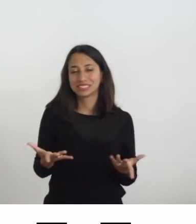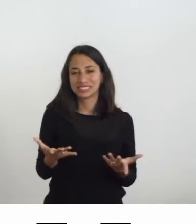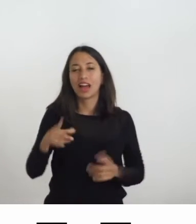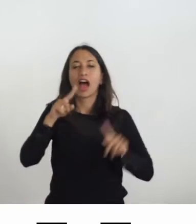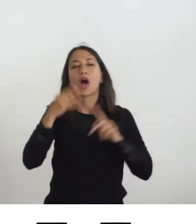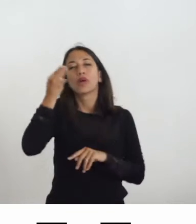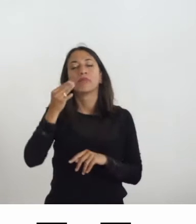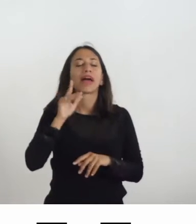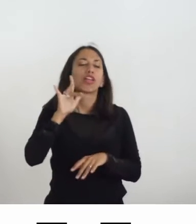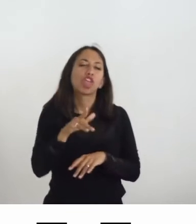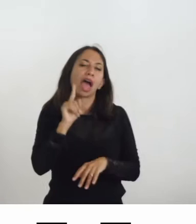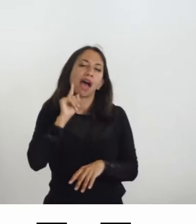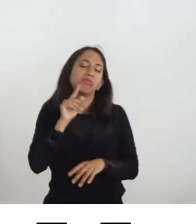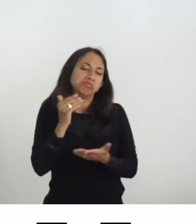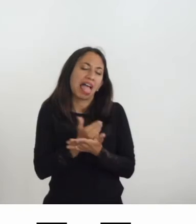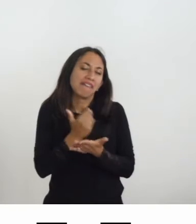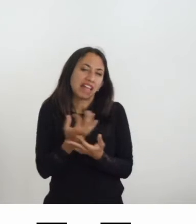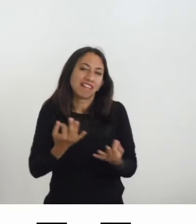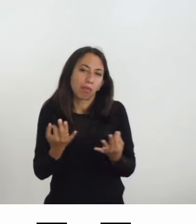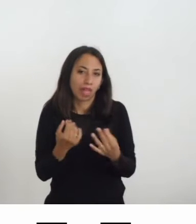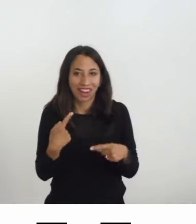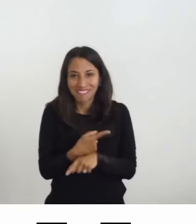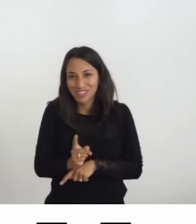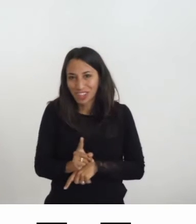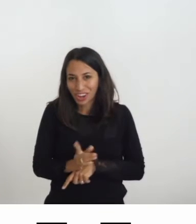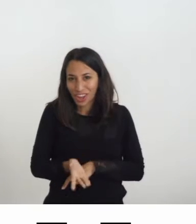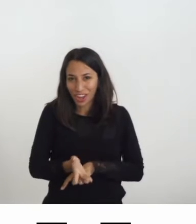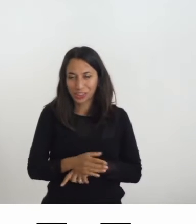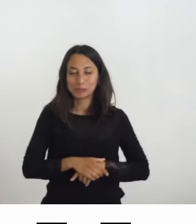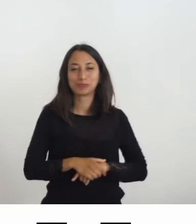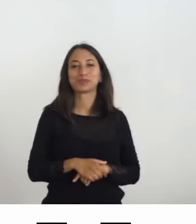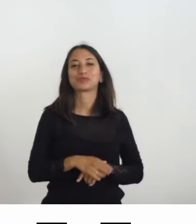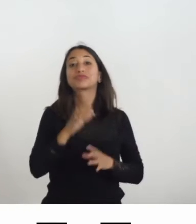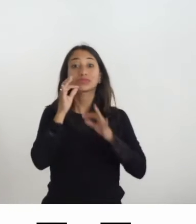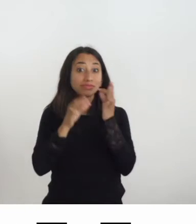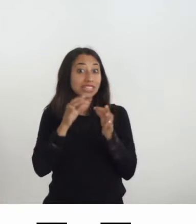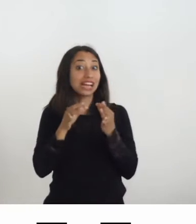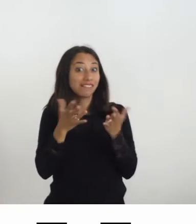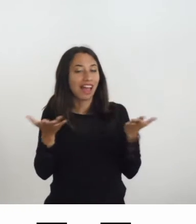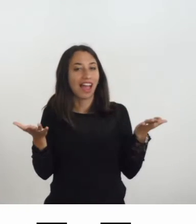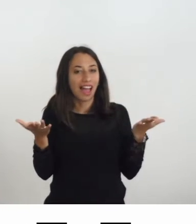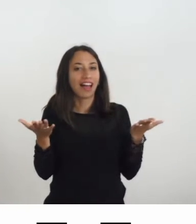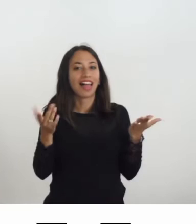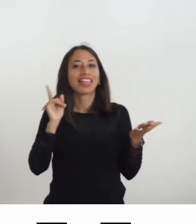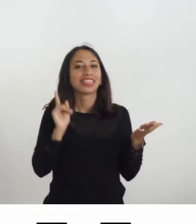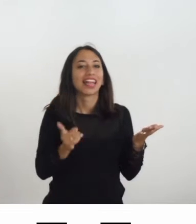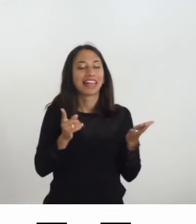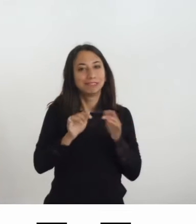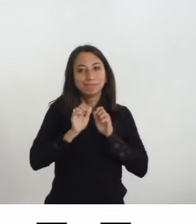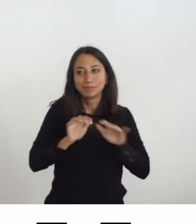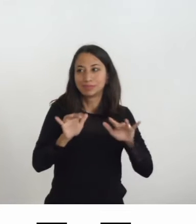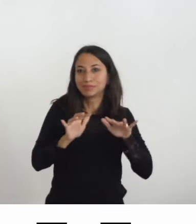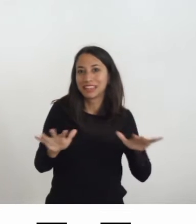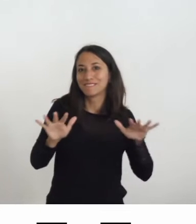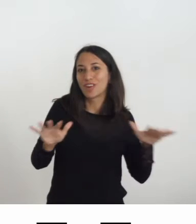possa fare a meno. Quindi si tratta innanzitutto anche di creare una cultura nella